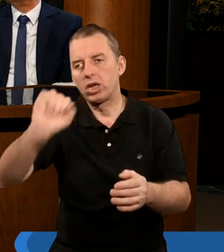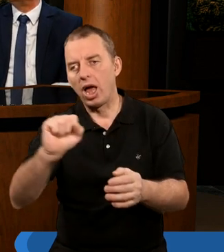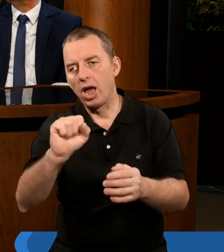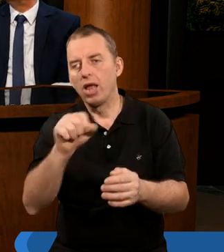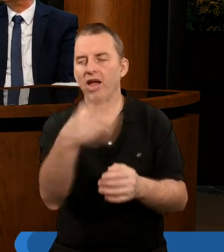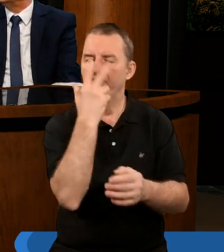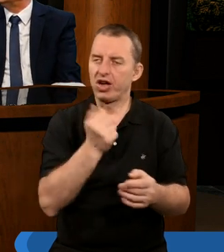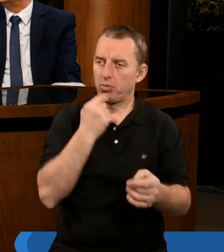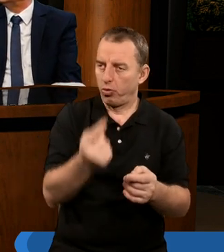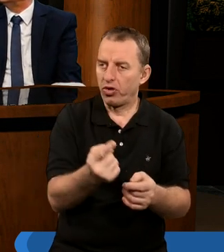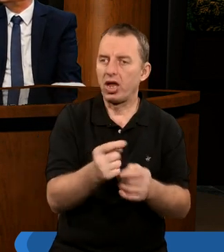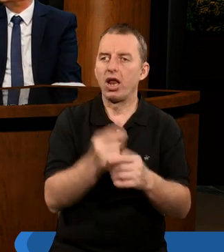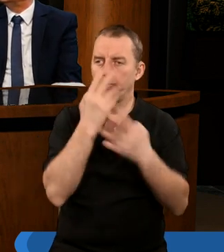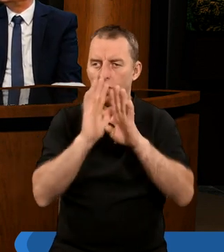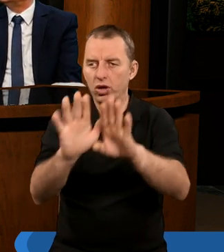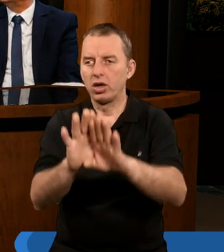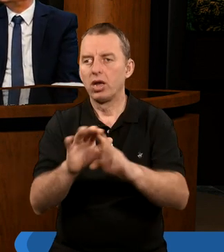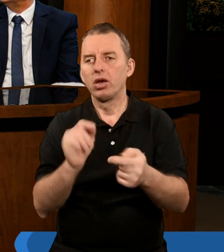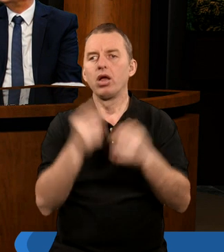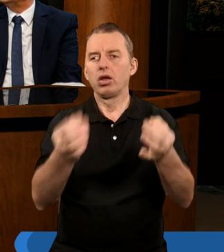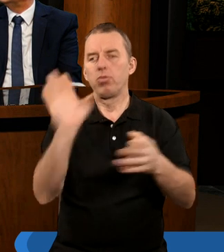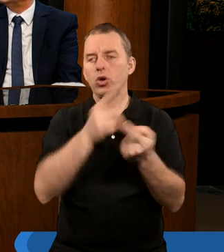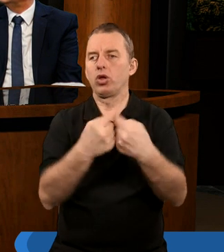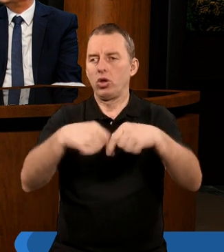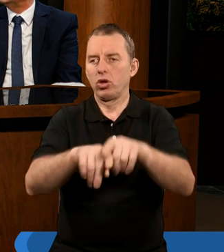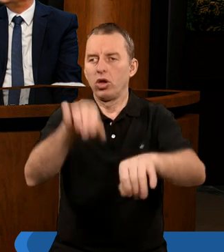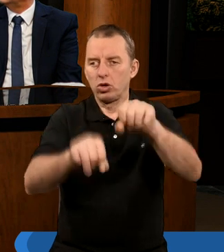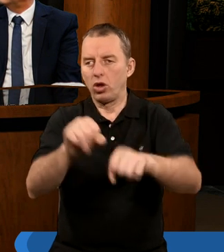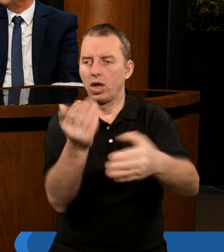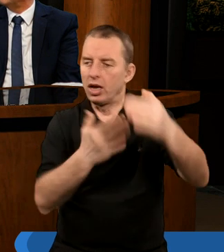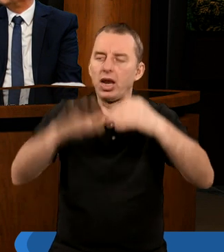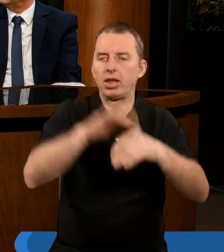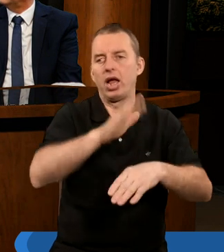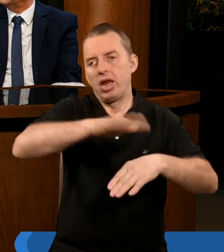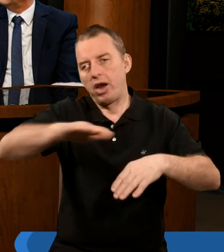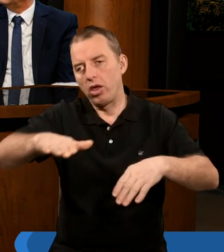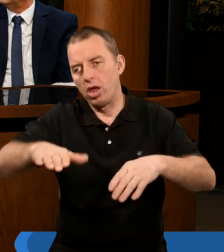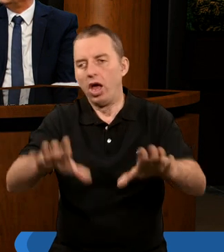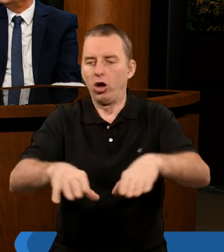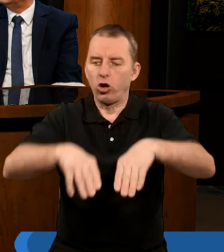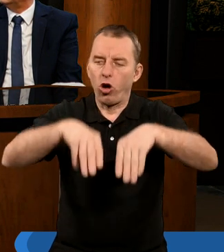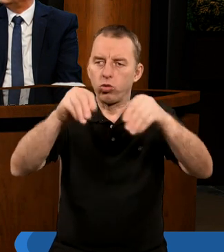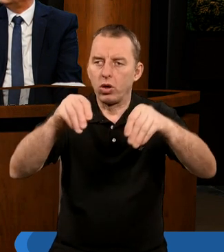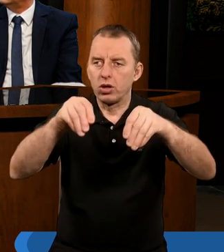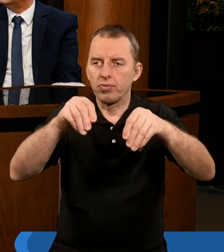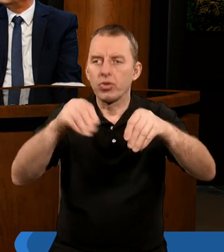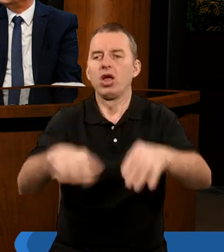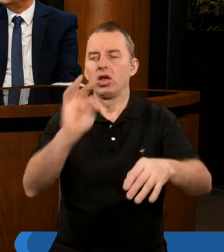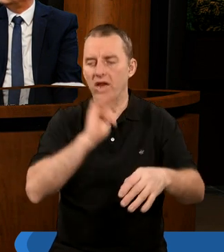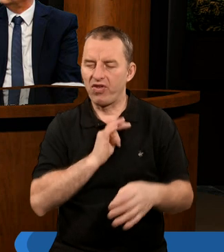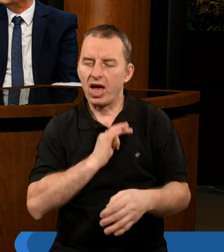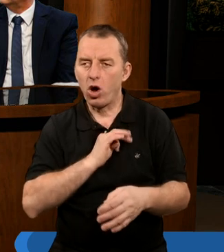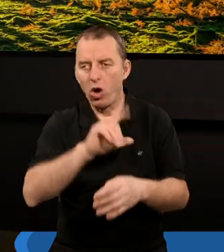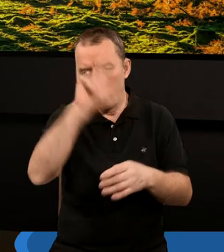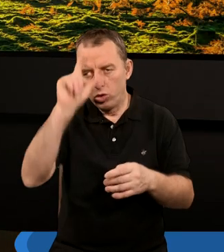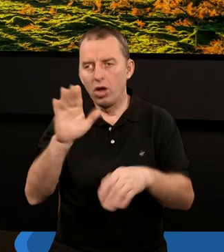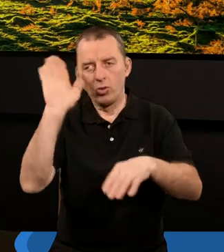to tam bardzo wyraźnie też jest pokazane, że w starożytności, gdy Bóg dokonywał sądów nad narodami, zawsze rozpoczynał od swojego ludu.